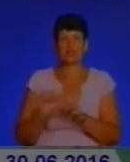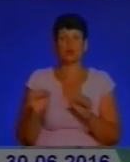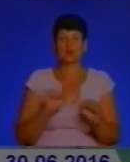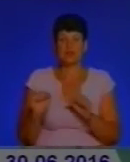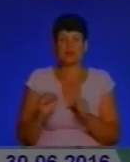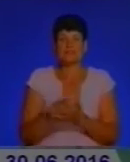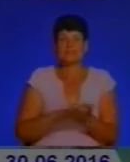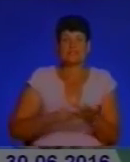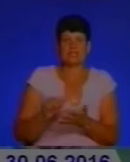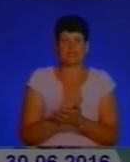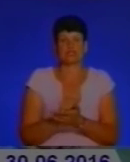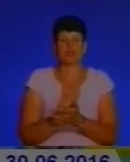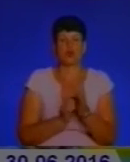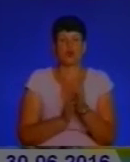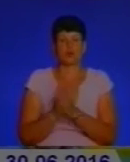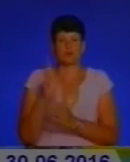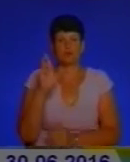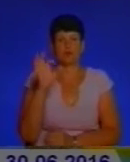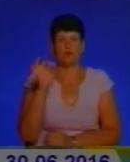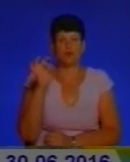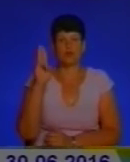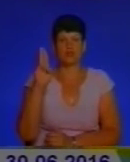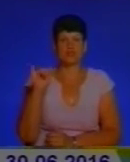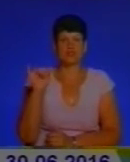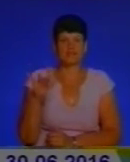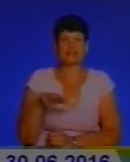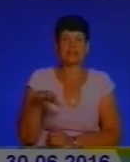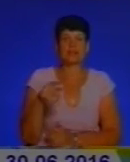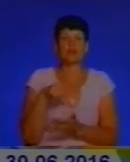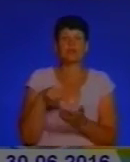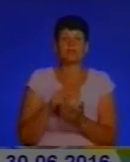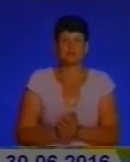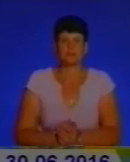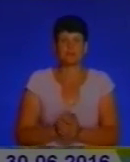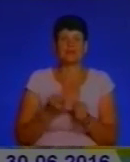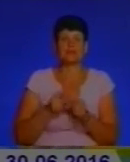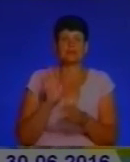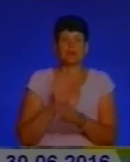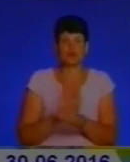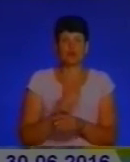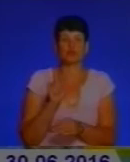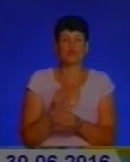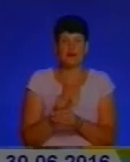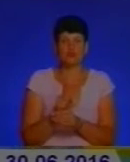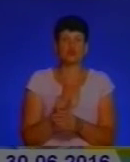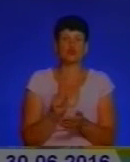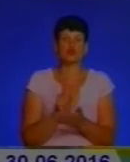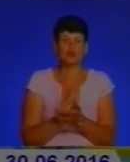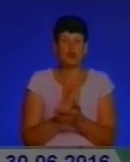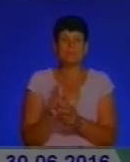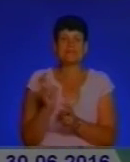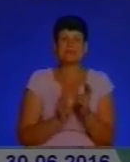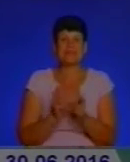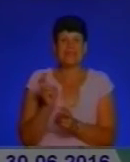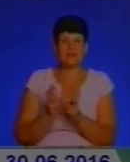популяції рослин виду борщівник Сосновського на території міста. Цим наказом зобов'язано підприємство, що послуговує житловий фонд